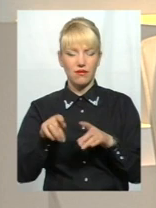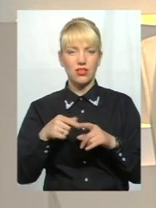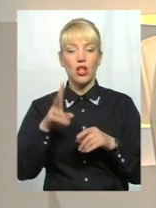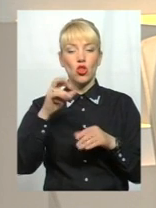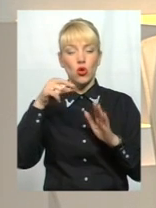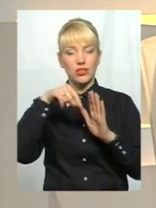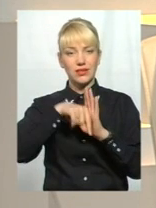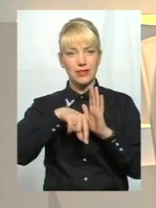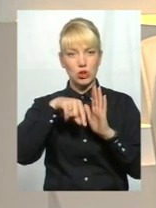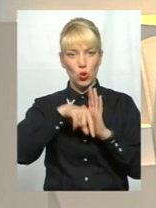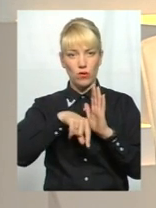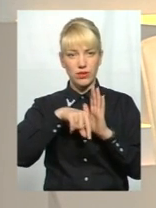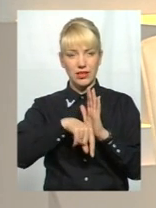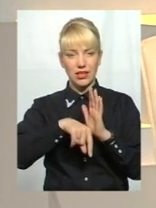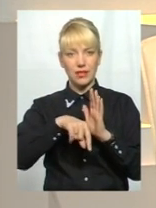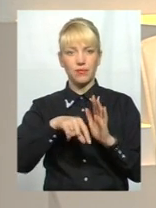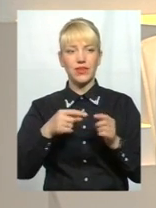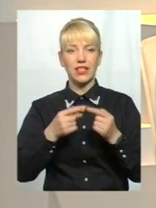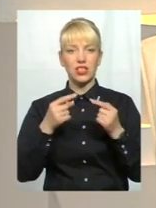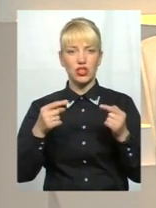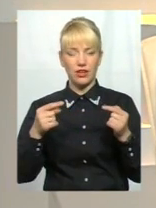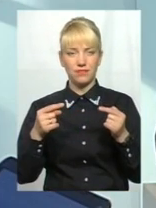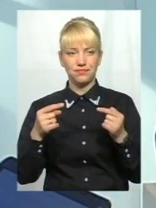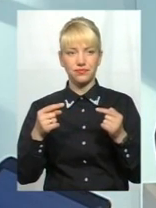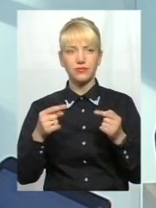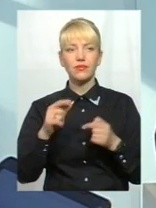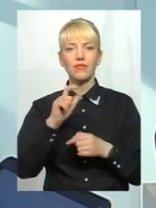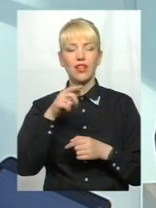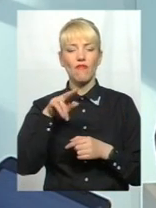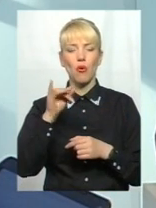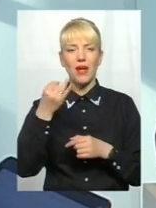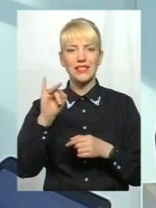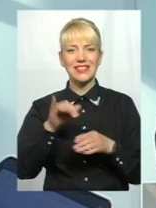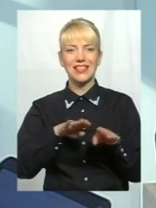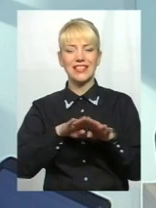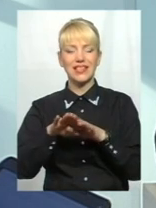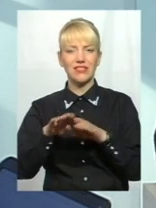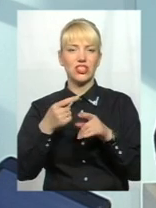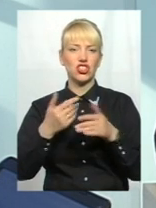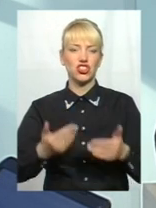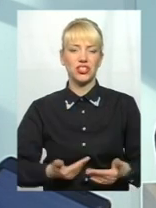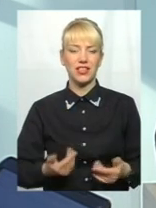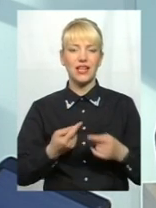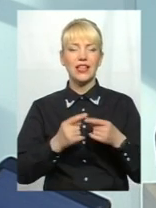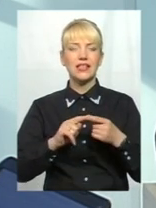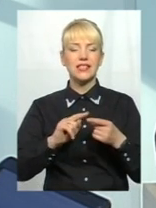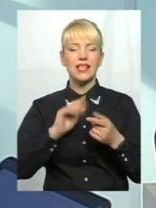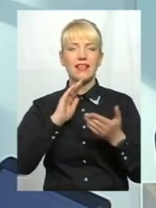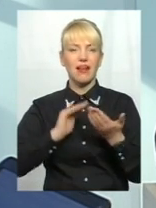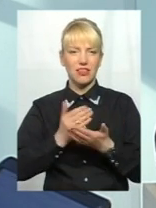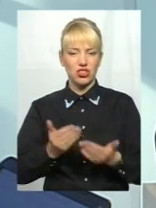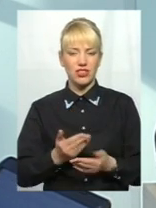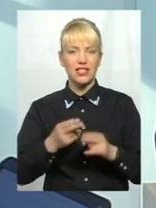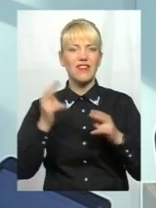змістовних речей, без змістовних європейських – це рівень життя, як і життя, це відсутність корупції, це